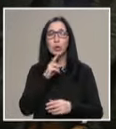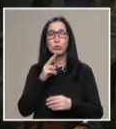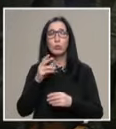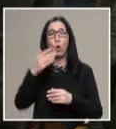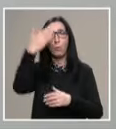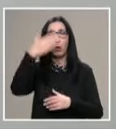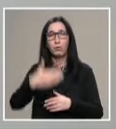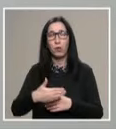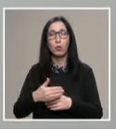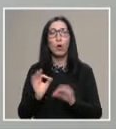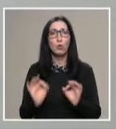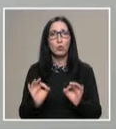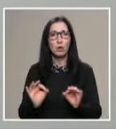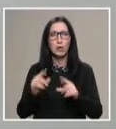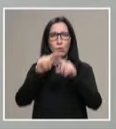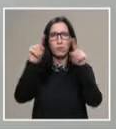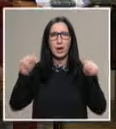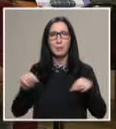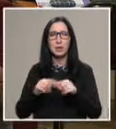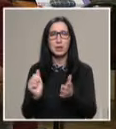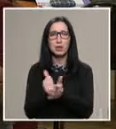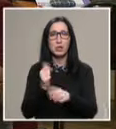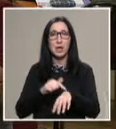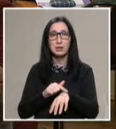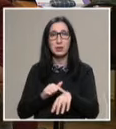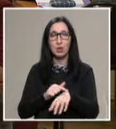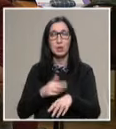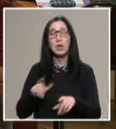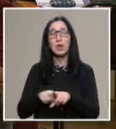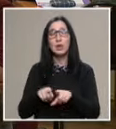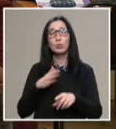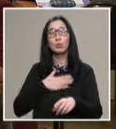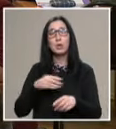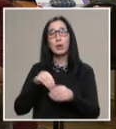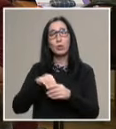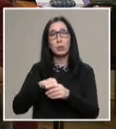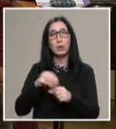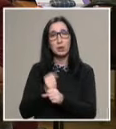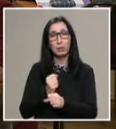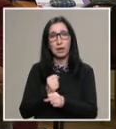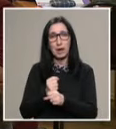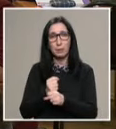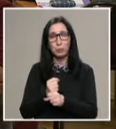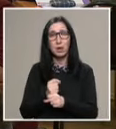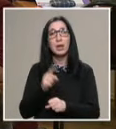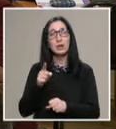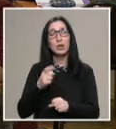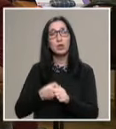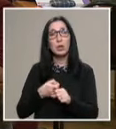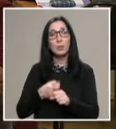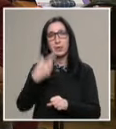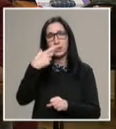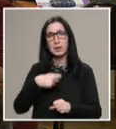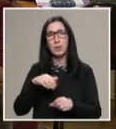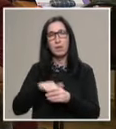Този курс конкретно е в рамките на 16 часа, като имате допълнителна работа, практическа работа, която те ще извършат